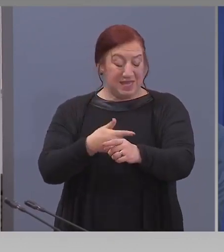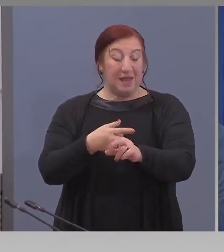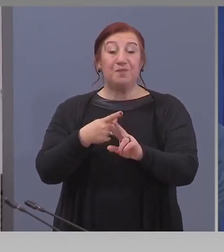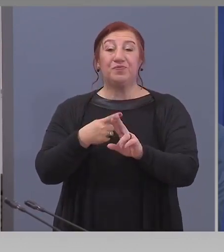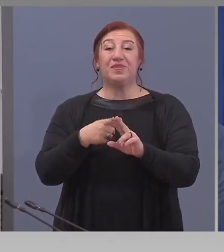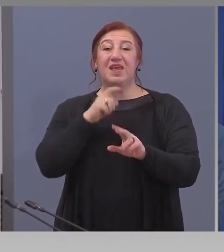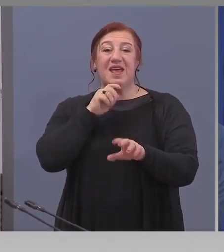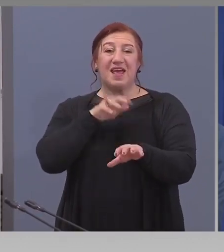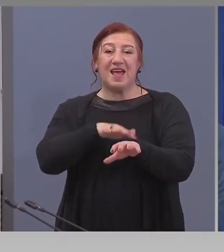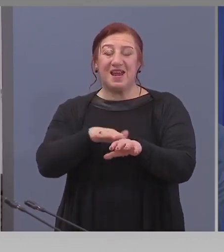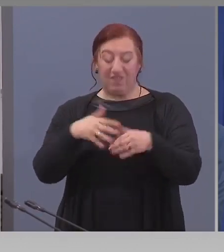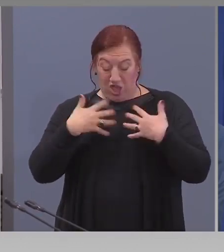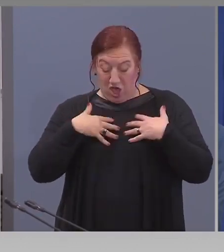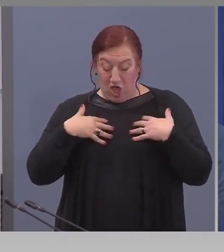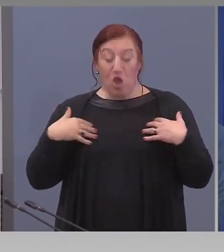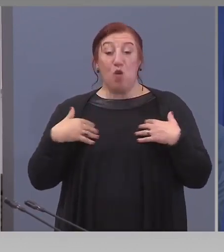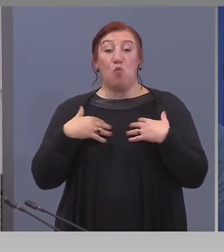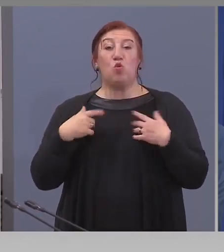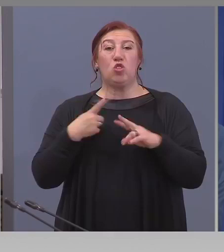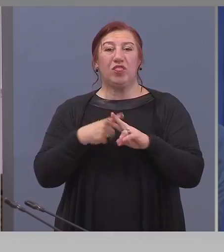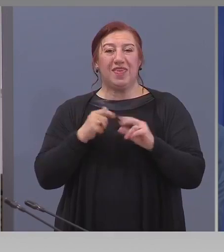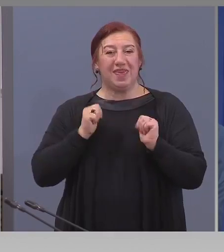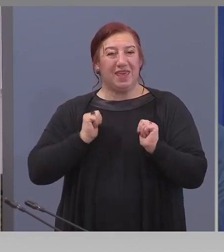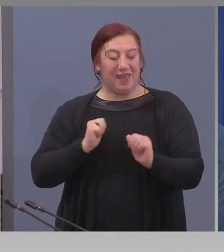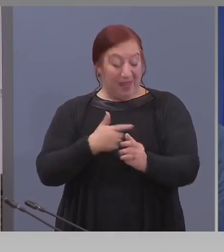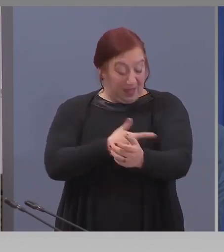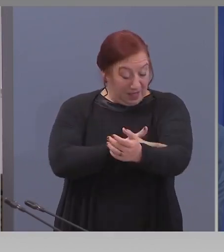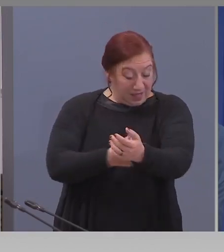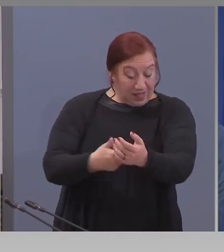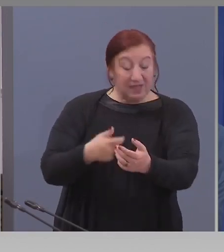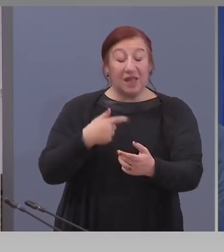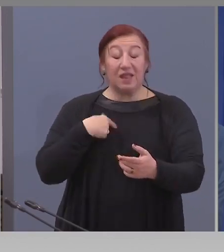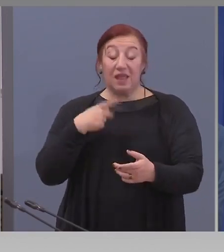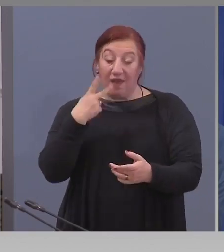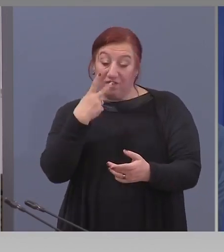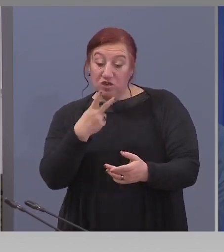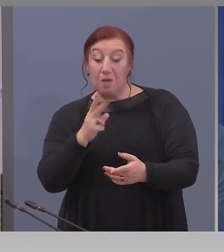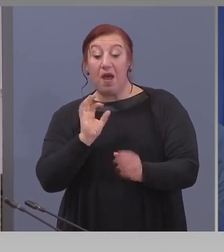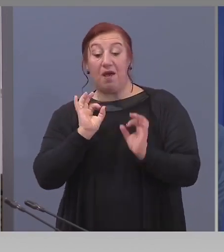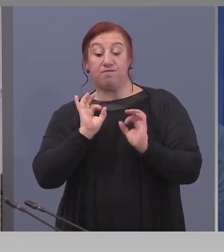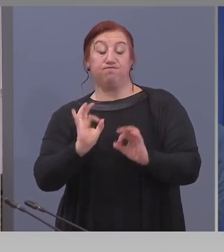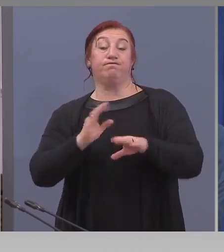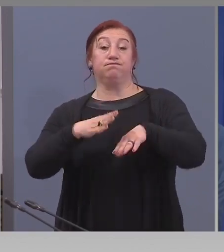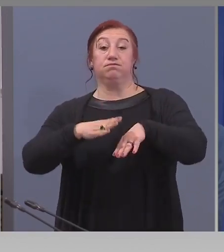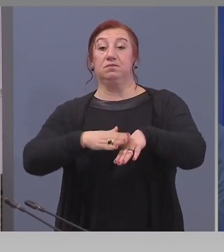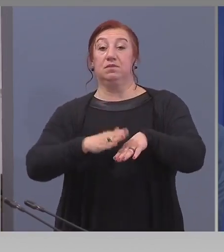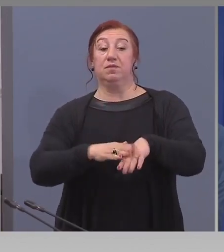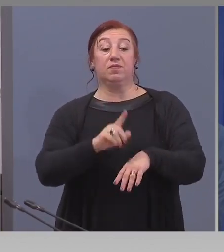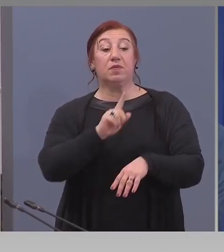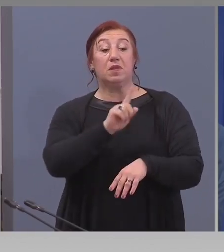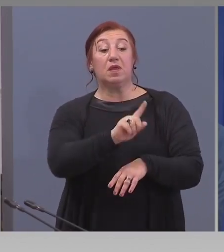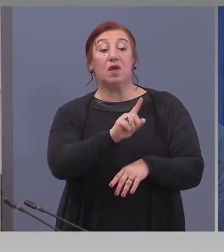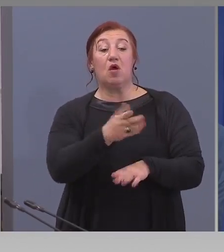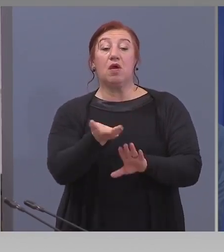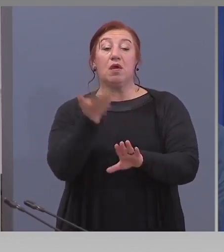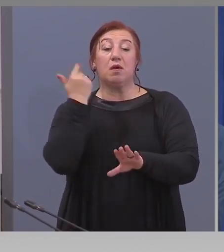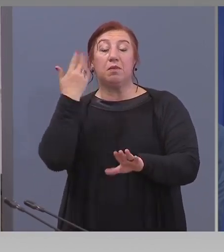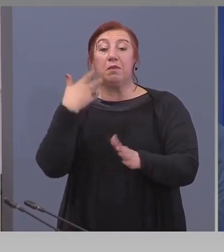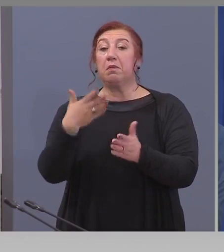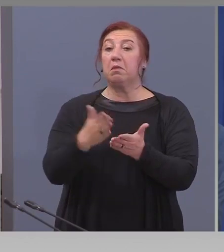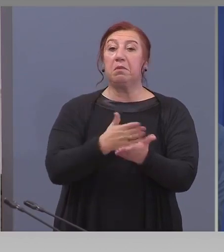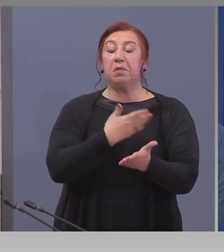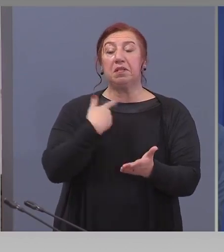тестове, с които ние можем да получим данни за това, че някой е прекарал коронавирусната